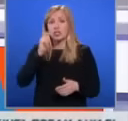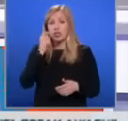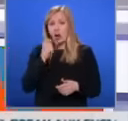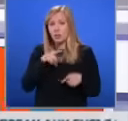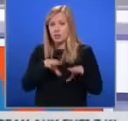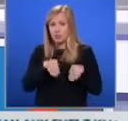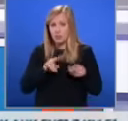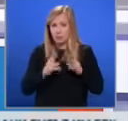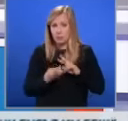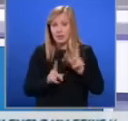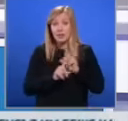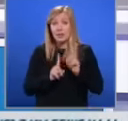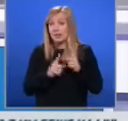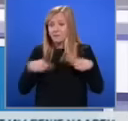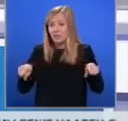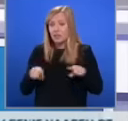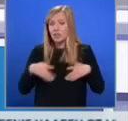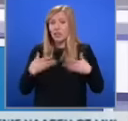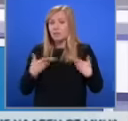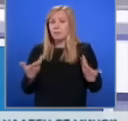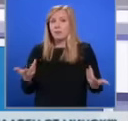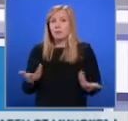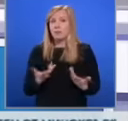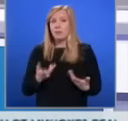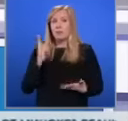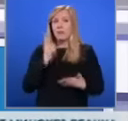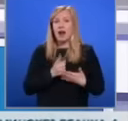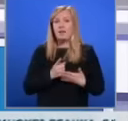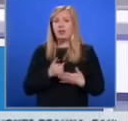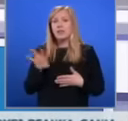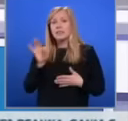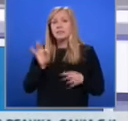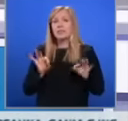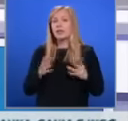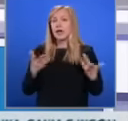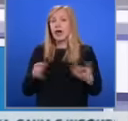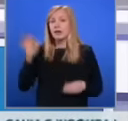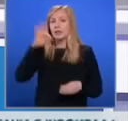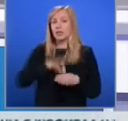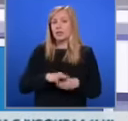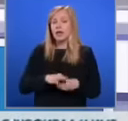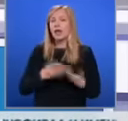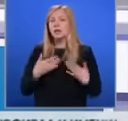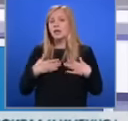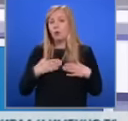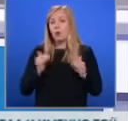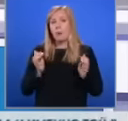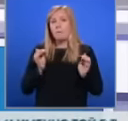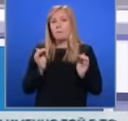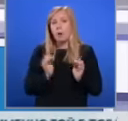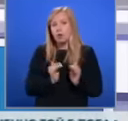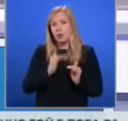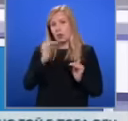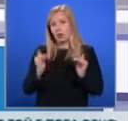избиратели ще имат избор как да гласуват. С машина или хартия. В секциите с под 300 избиратели, например, така възможност за избор